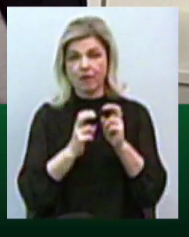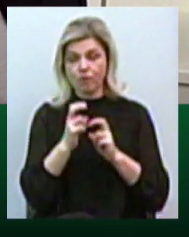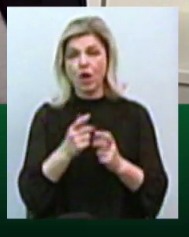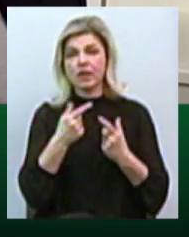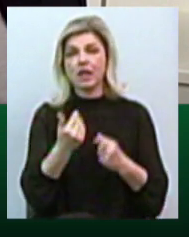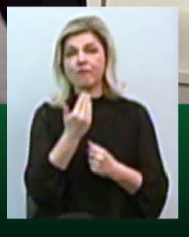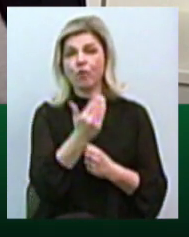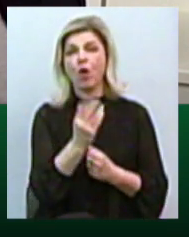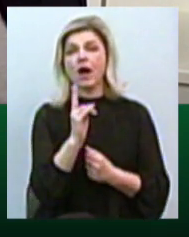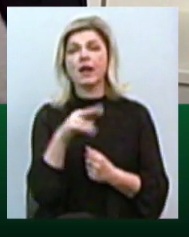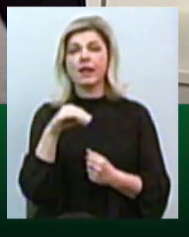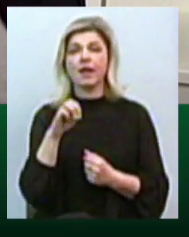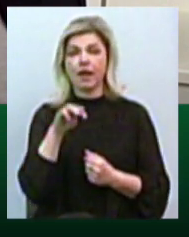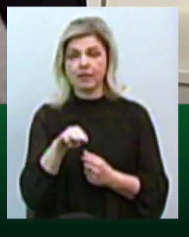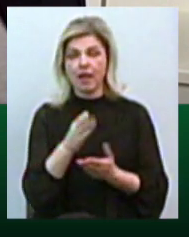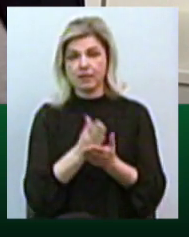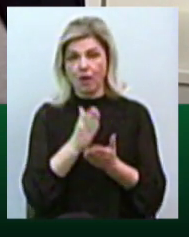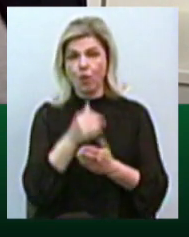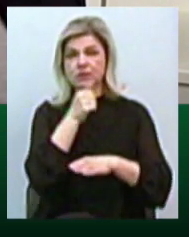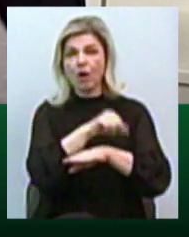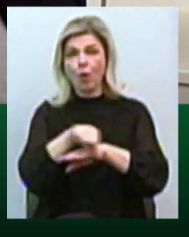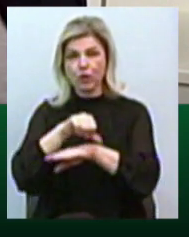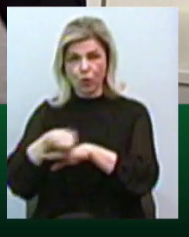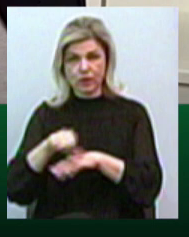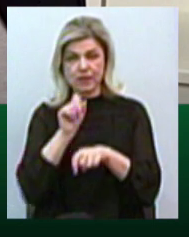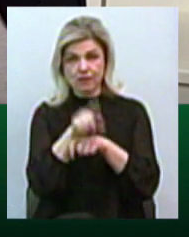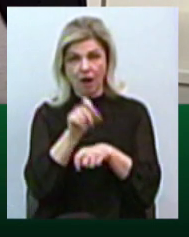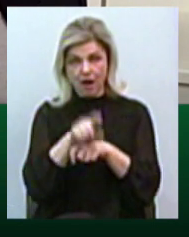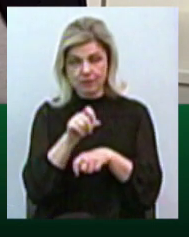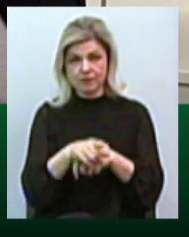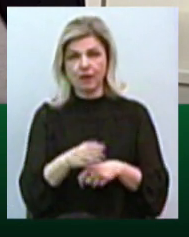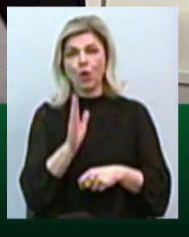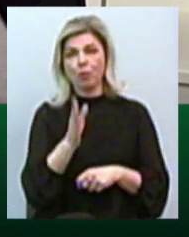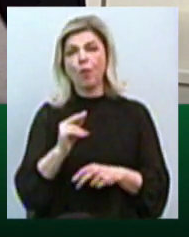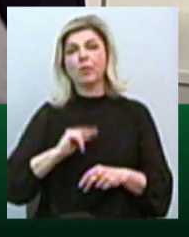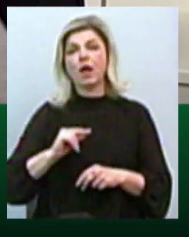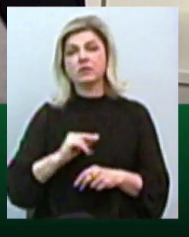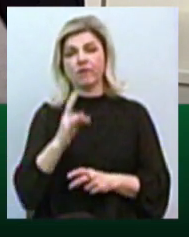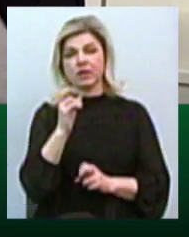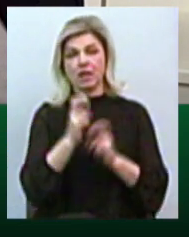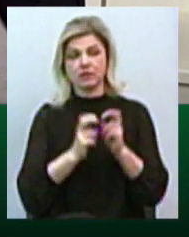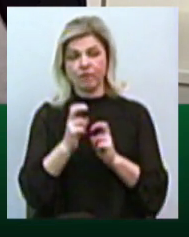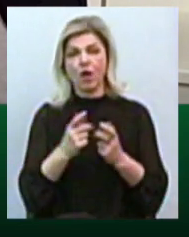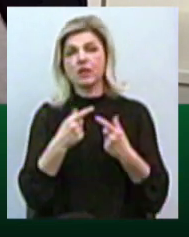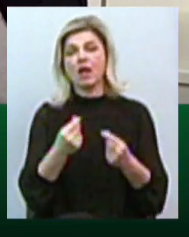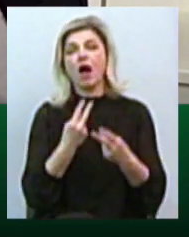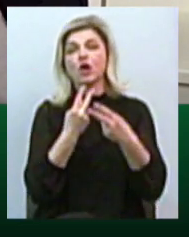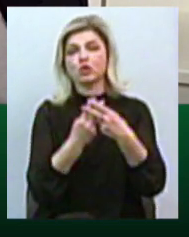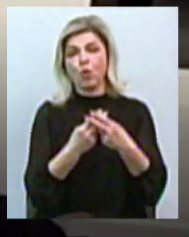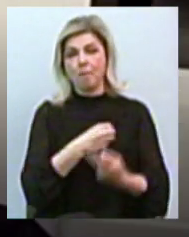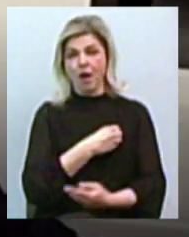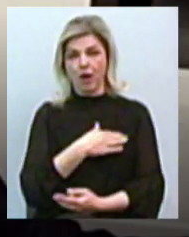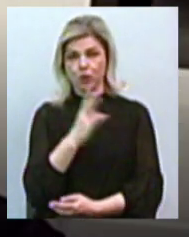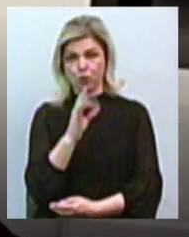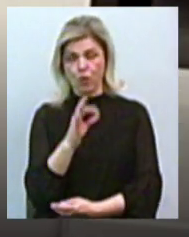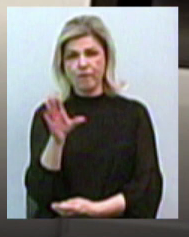крелієнти знаходяться за кордоном, це закордонні замовники, будуть працювати на заводі, на якому гарничтованому мене. І оці всі